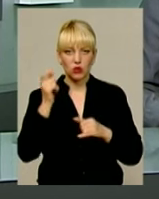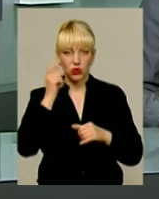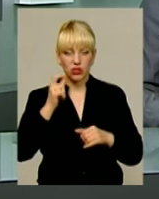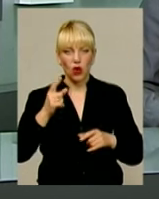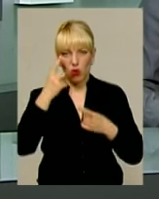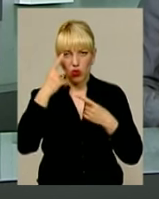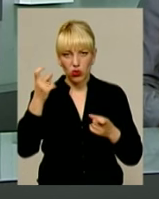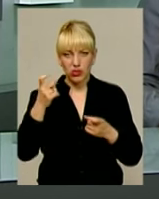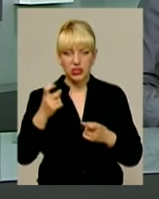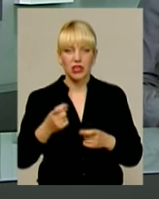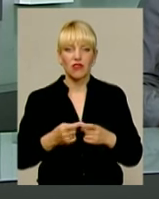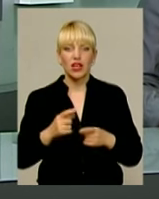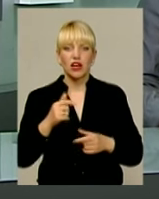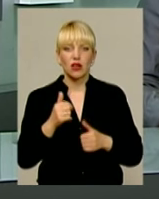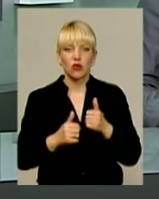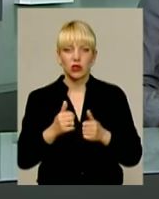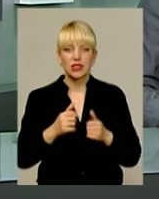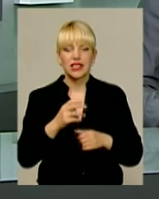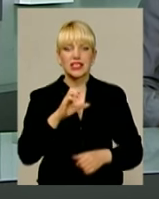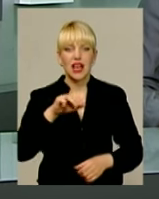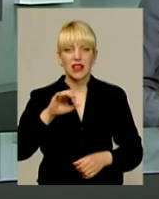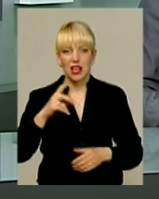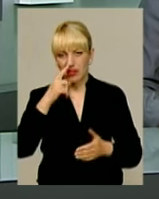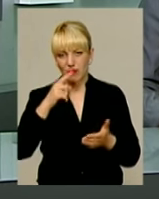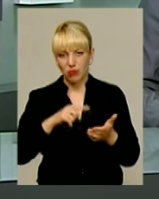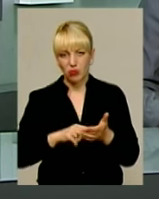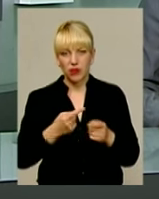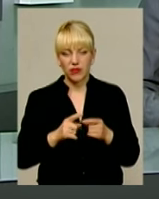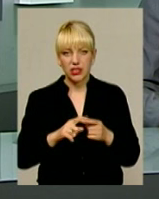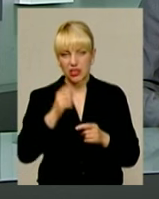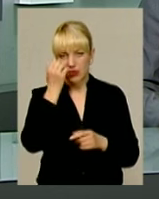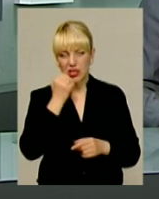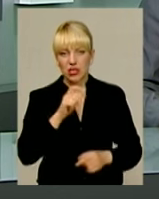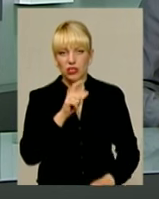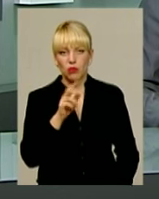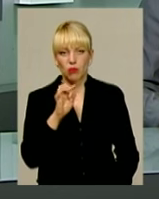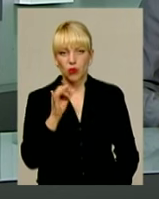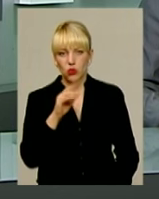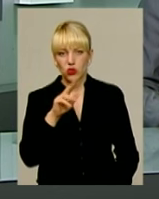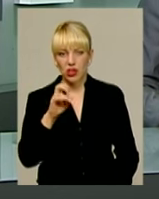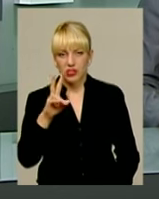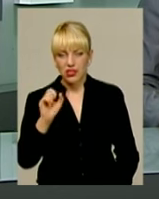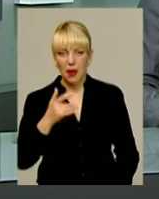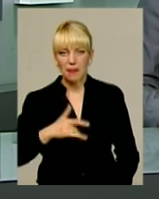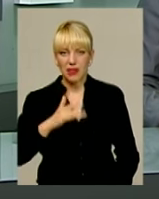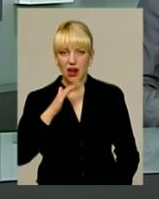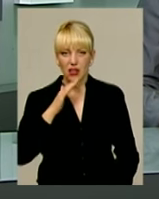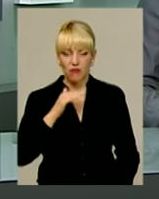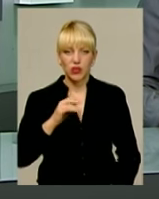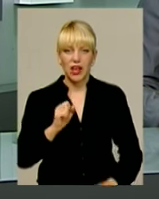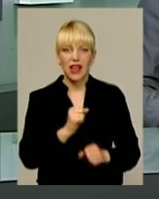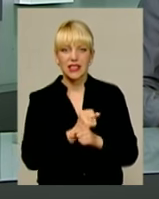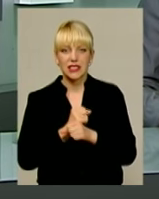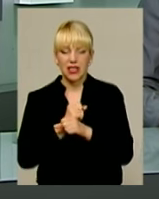опинився і Сатанів. Містечко відоме за межами Поділля завдяки Збручанській мінеральній воді та санаторіям. Однак до фіналу